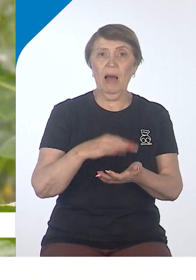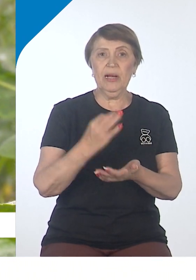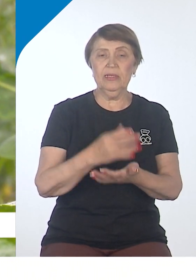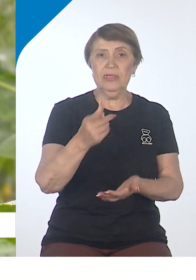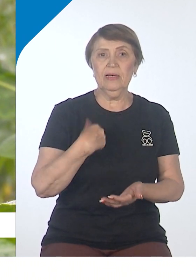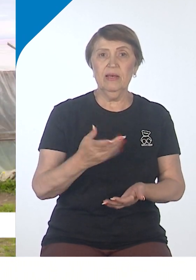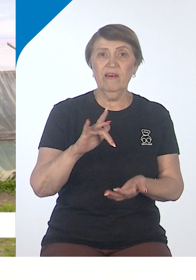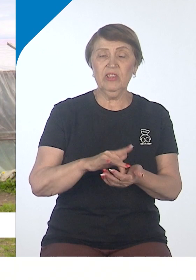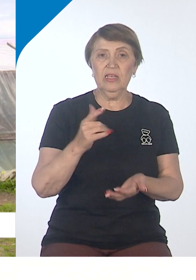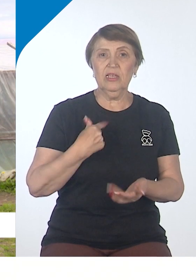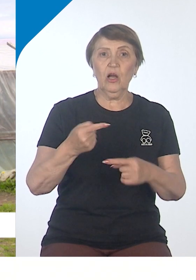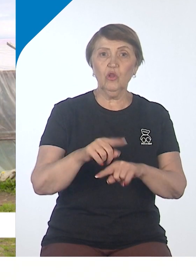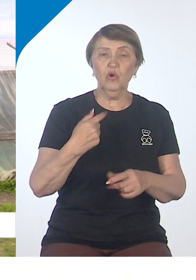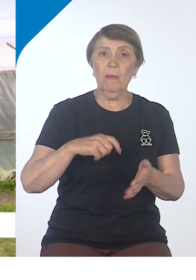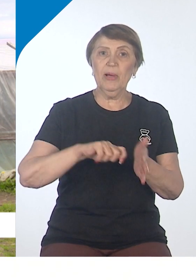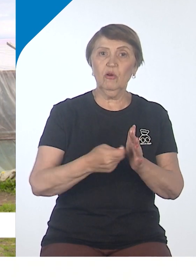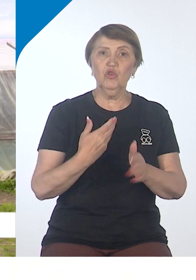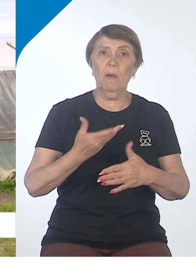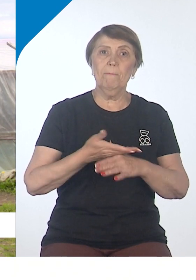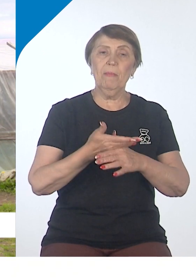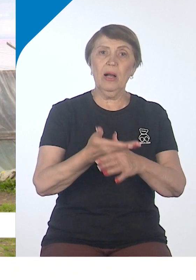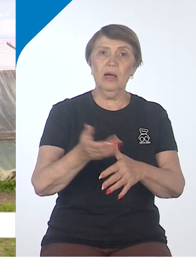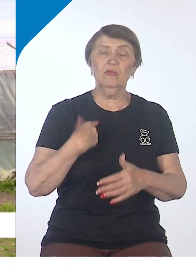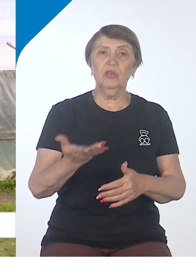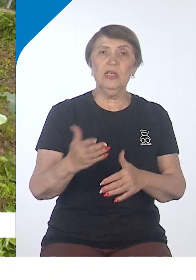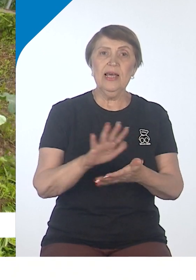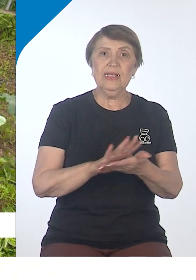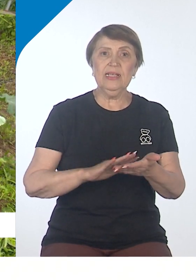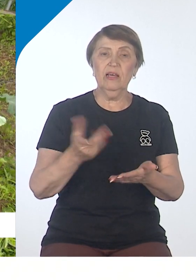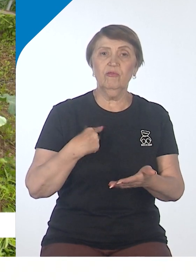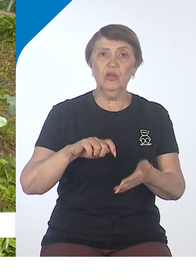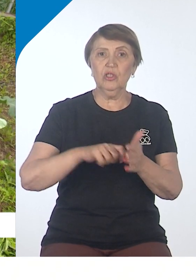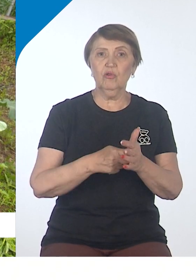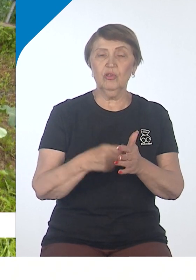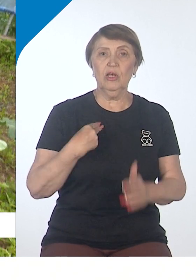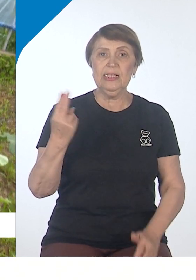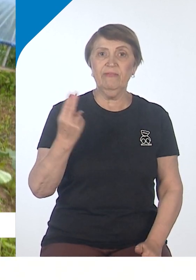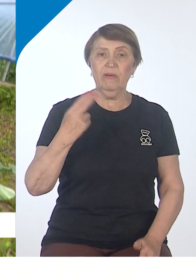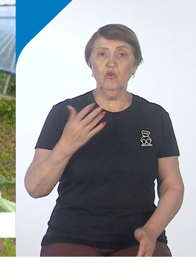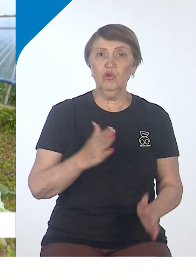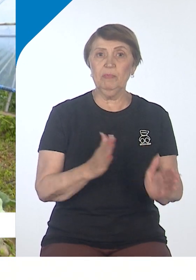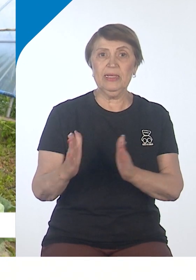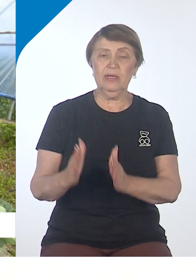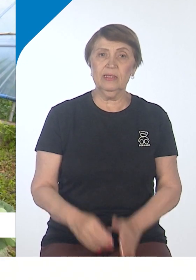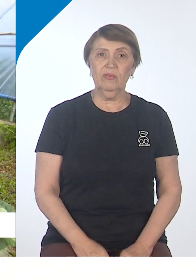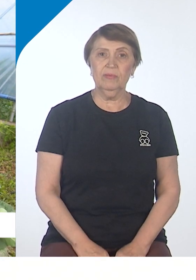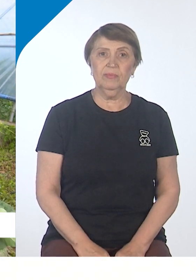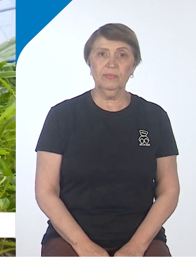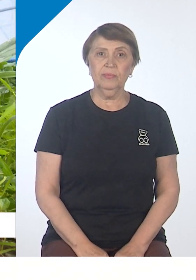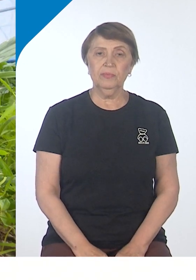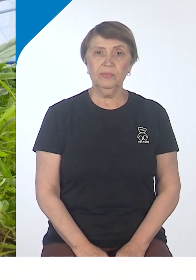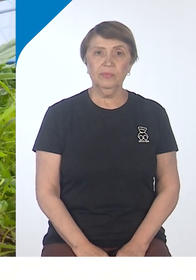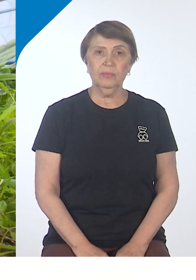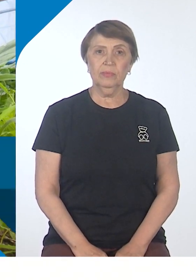сельхозфонда, который под ключ помогает подготовить заявку и загрузить ее в цифровое пространство. Наталья Чернышева, Максим